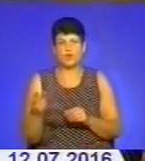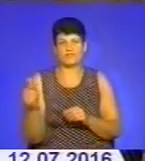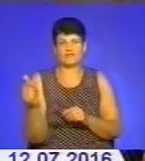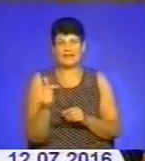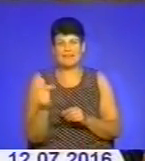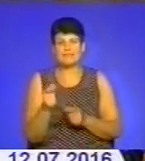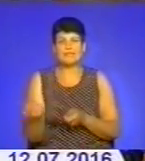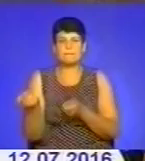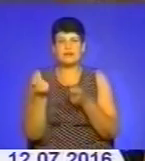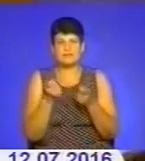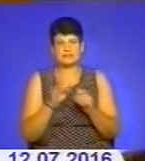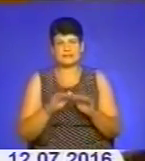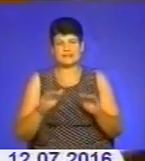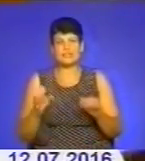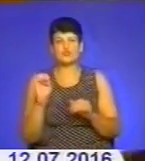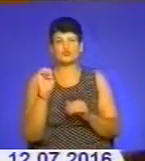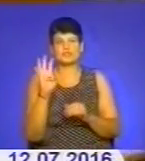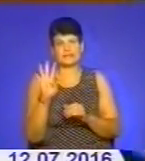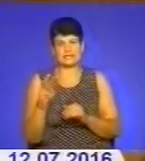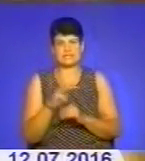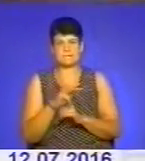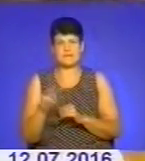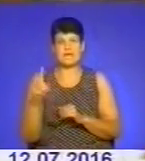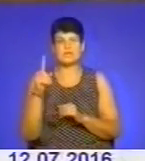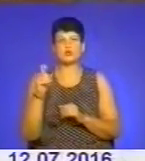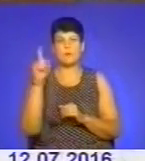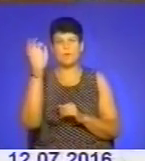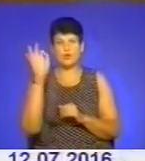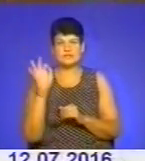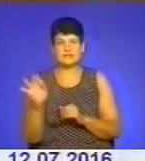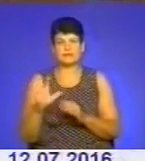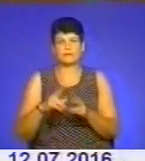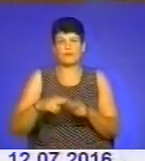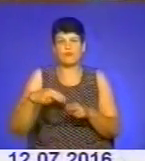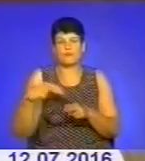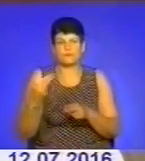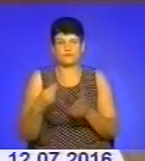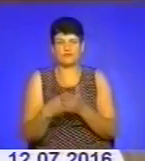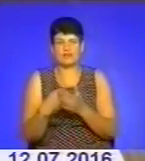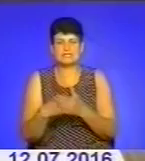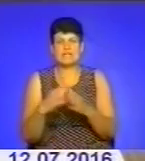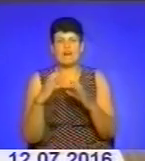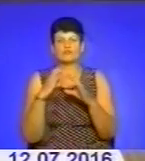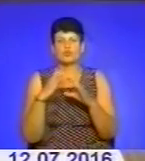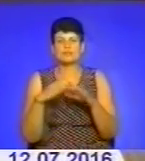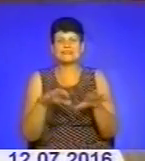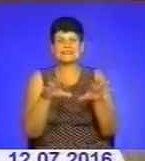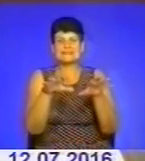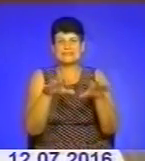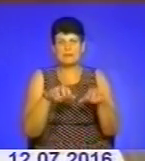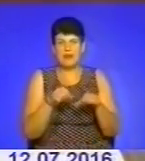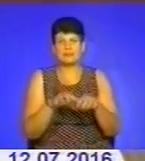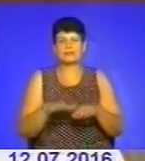школярів і 14 мільйонів на 100% відшкодування вартості автобусів, які забрали на територію